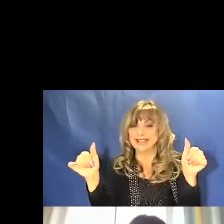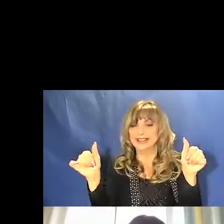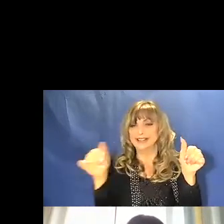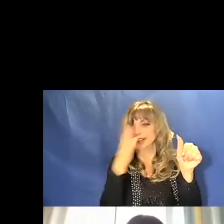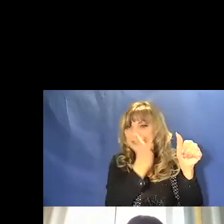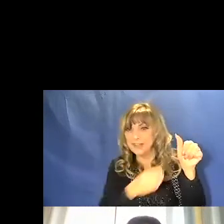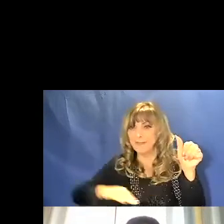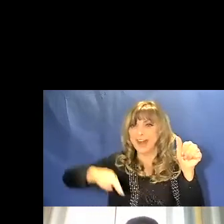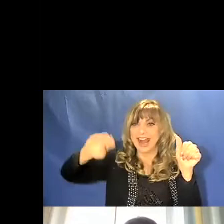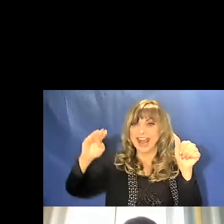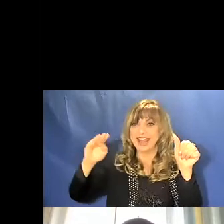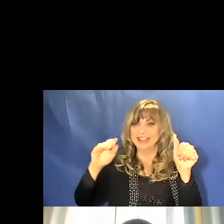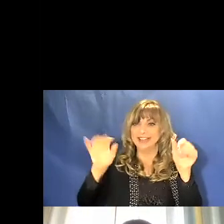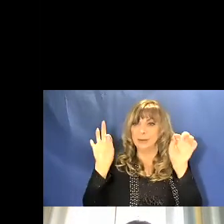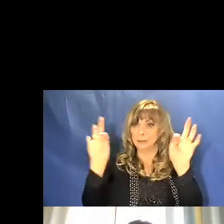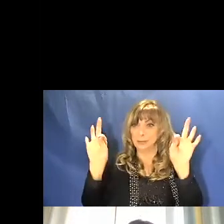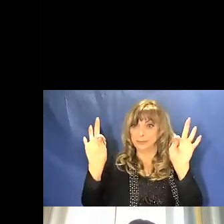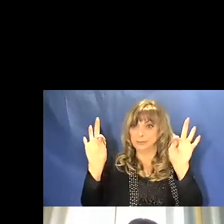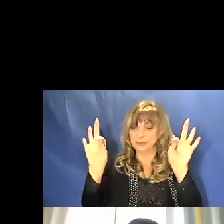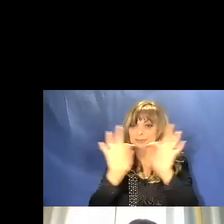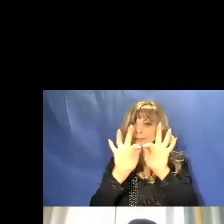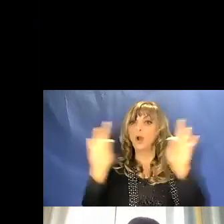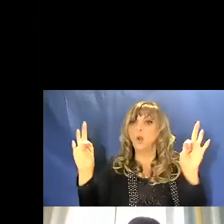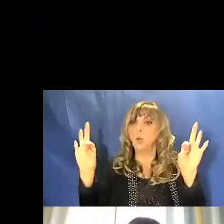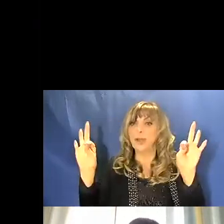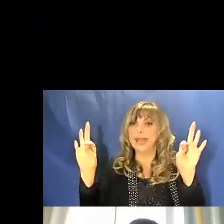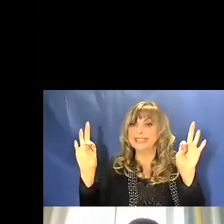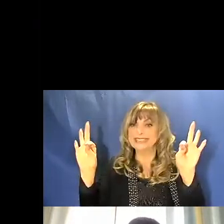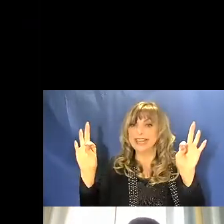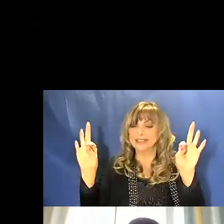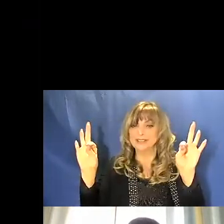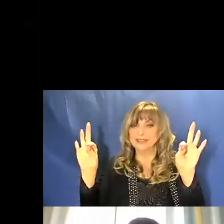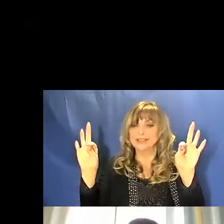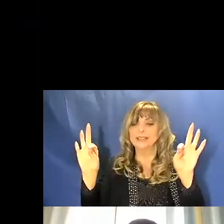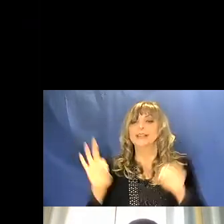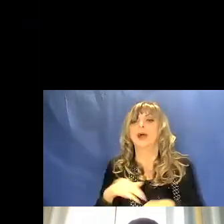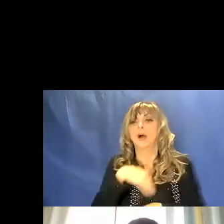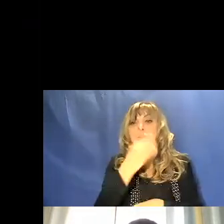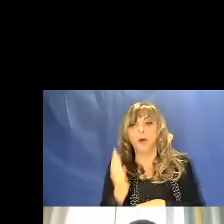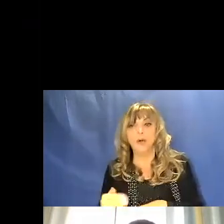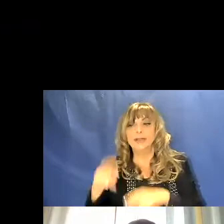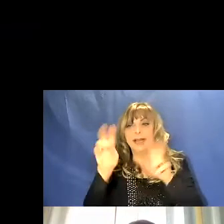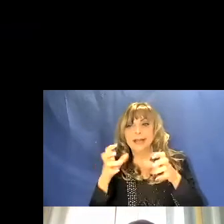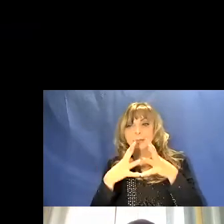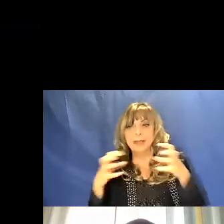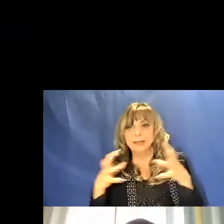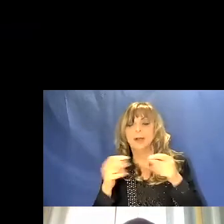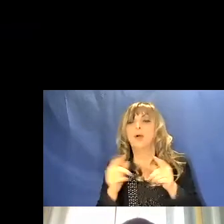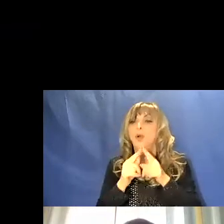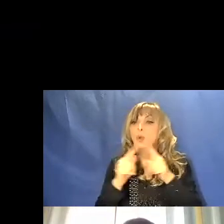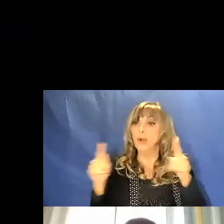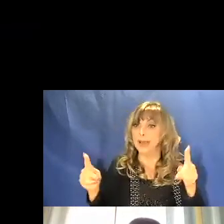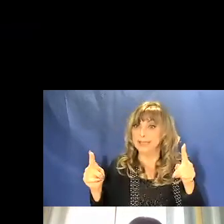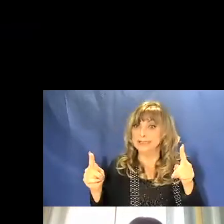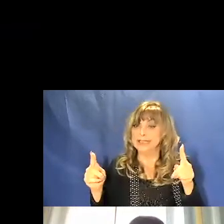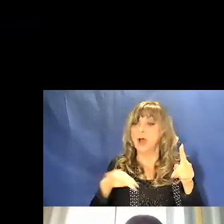stessa cosa. Ecco che ci siamo. Un'onda elettromagnetica con una lunghezza d